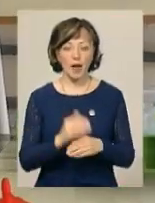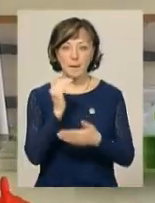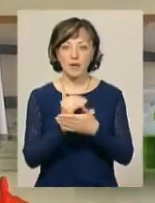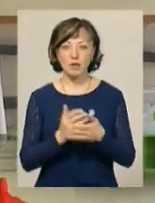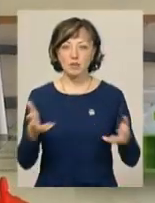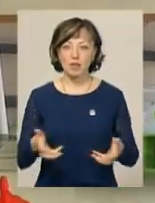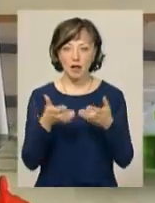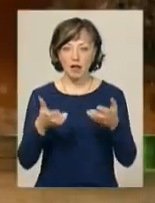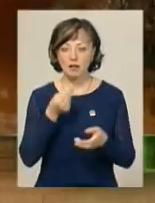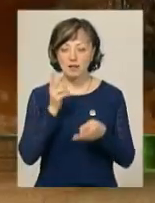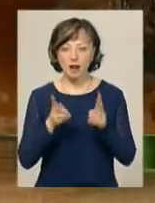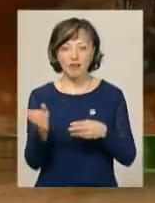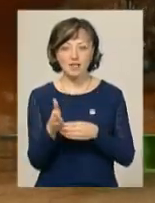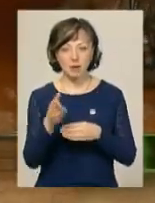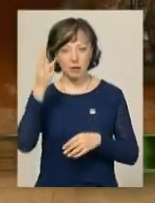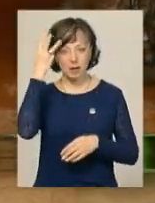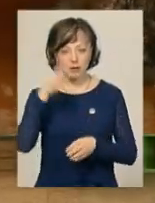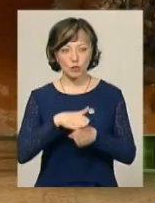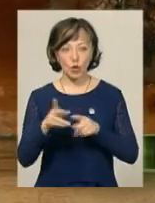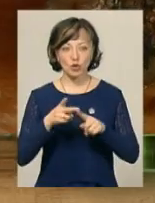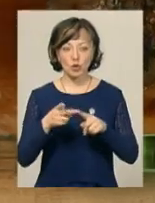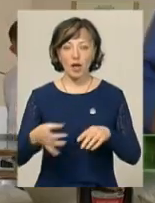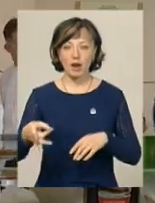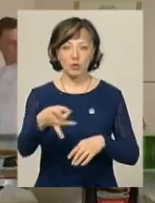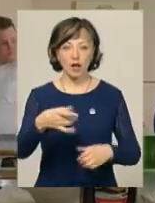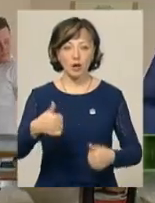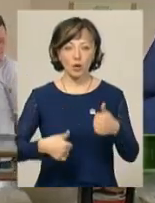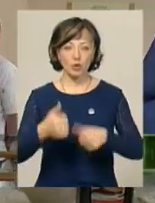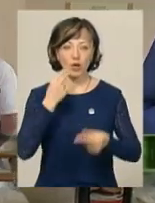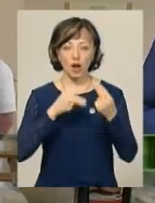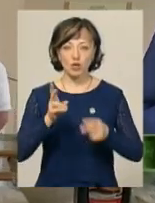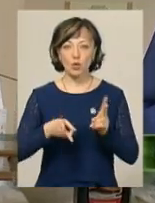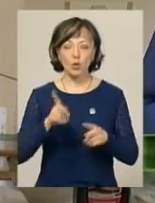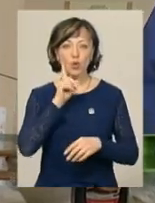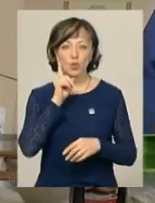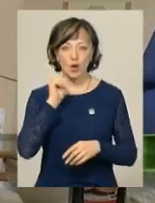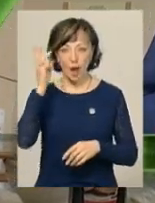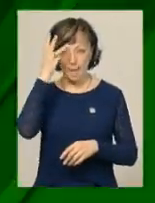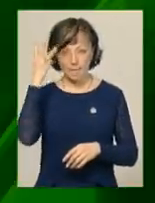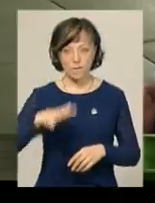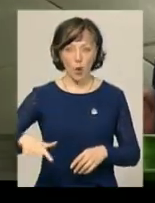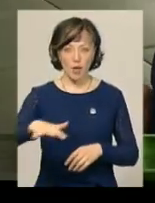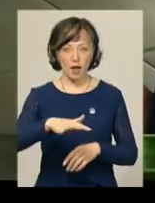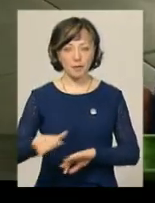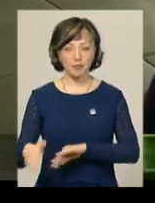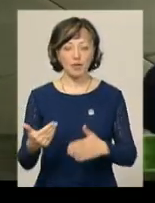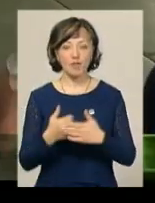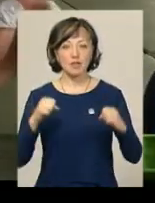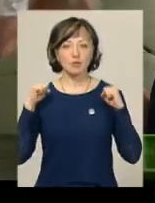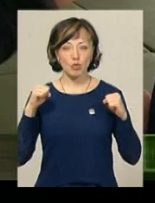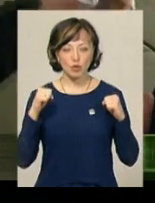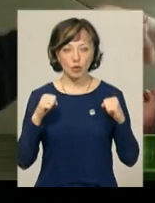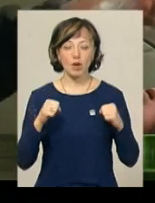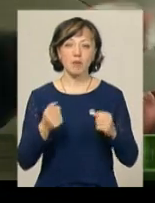салати та страви із риби. У Хмельницькому відбувся другий регіональний конкурс «Кращий кухар-юніор» Поділля. Новини з порту.